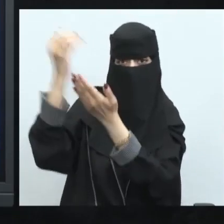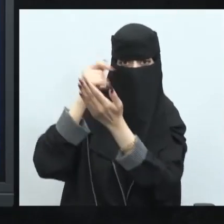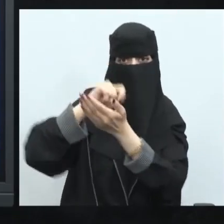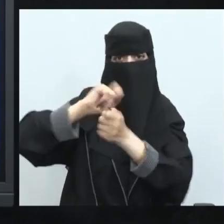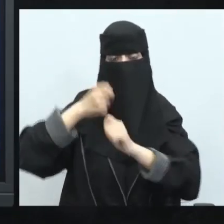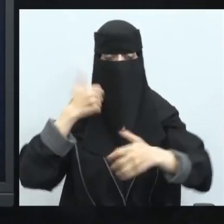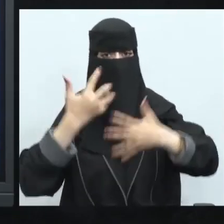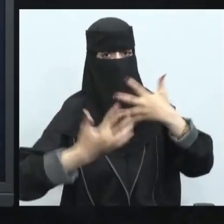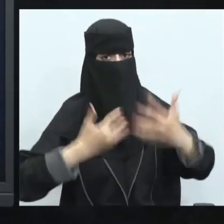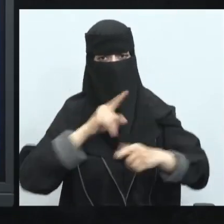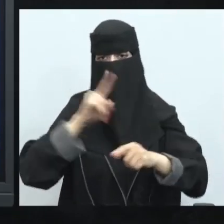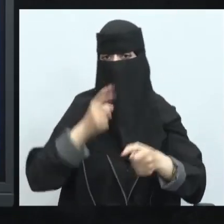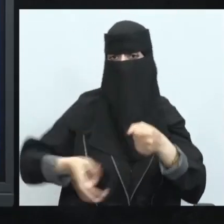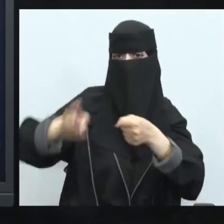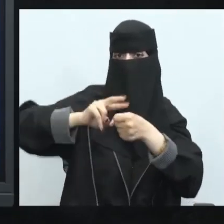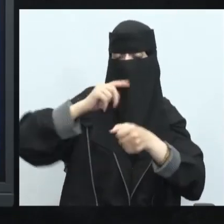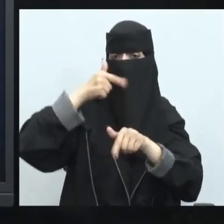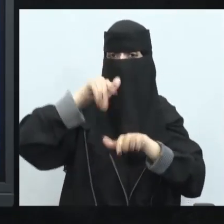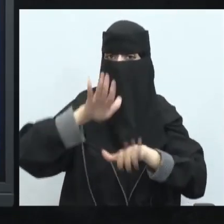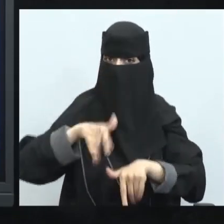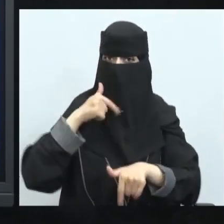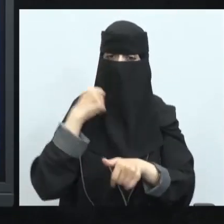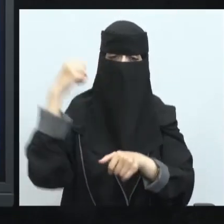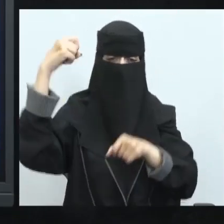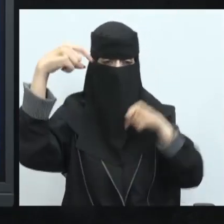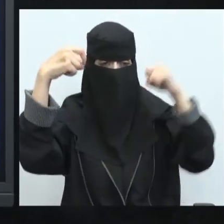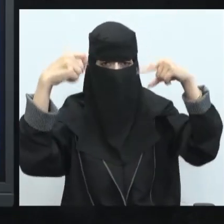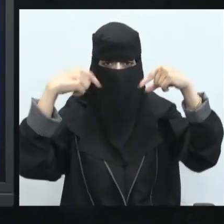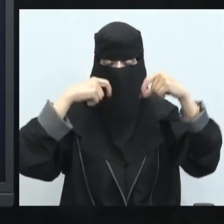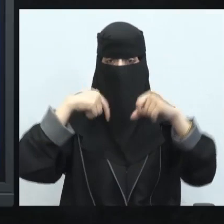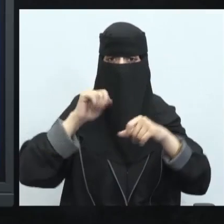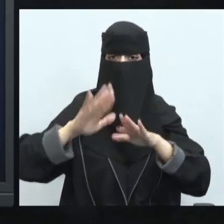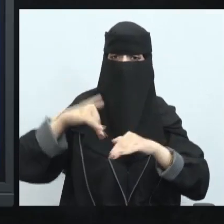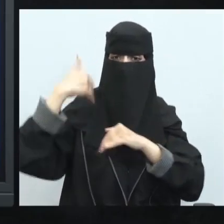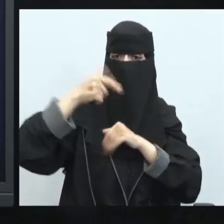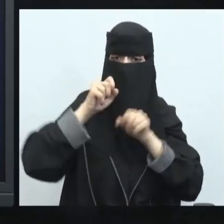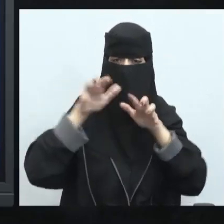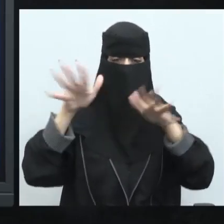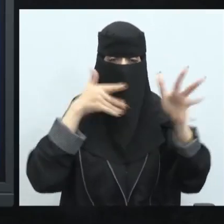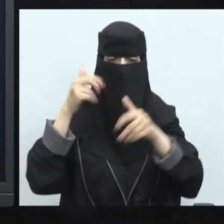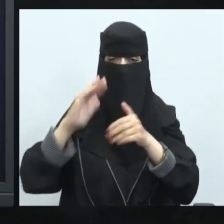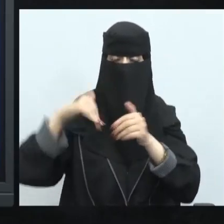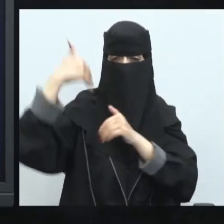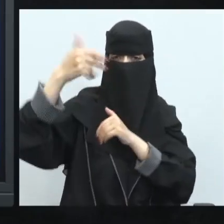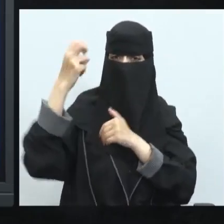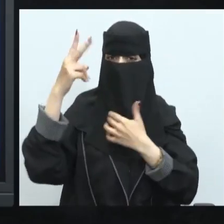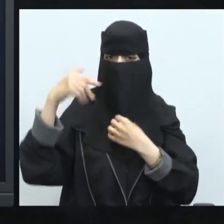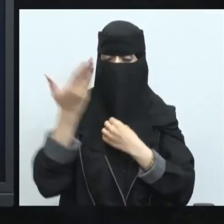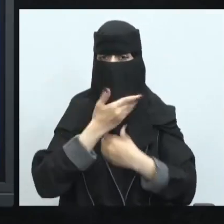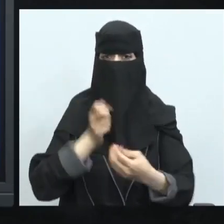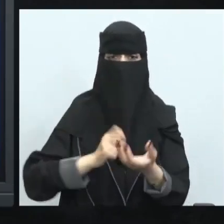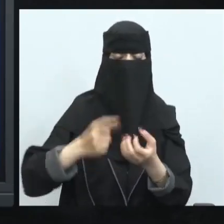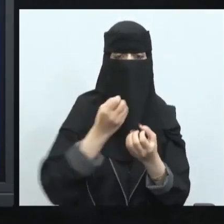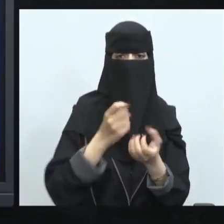الطاقة مثلا غير متجددة سيكون لك انبعاثات لثاني أكسيد الكربون ستؤثر على الطبيعة ستؤثر على